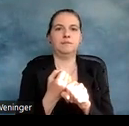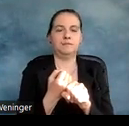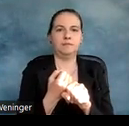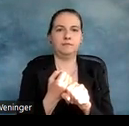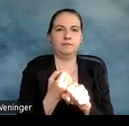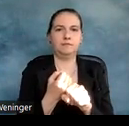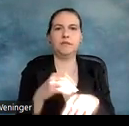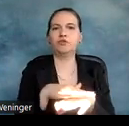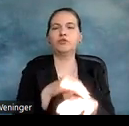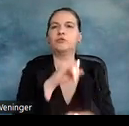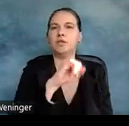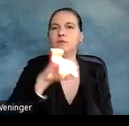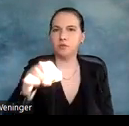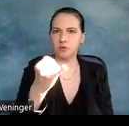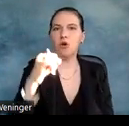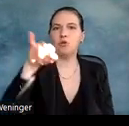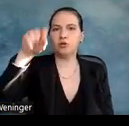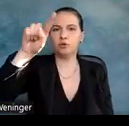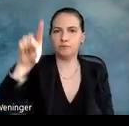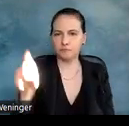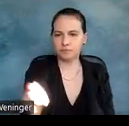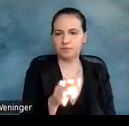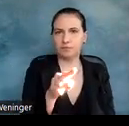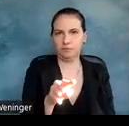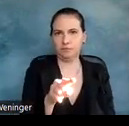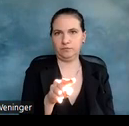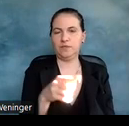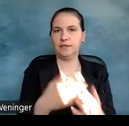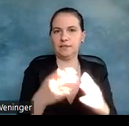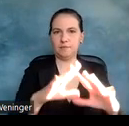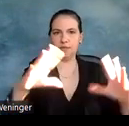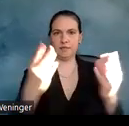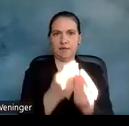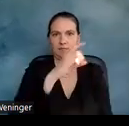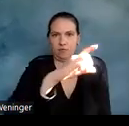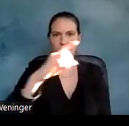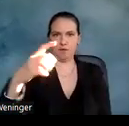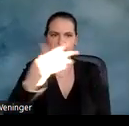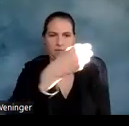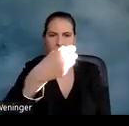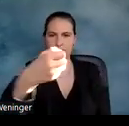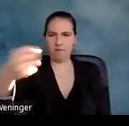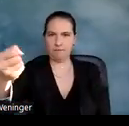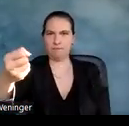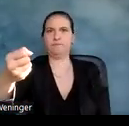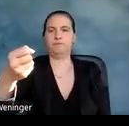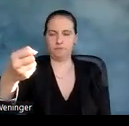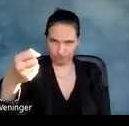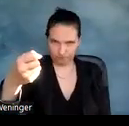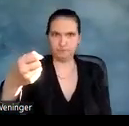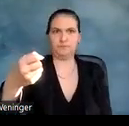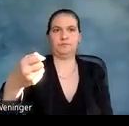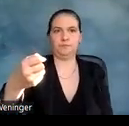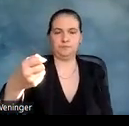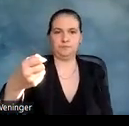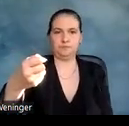Haken an der Unterlänge. Damit ist es im Gesamtbuchstaben erkennbar. Vielleicht wieder aus dem Ansatz, ich kann